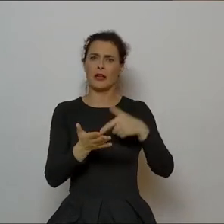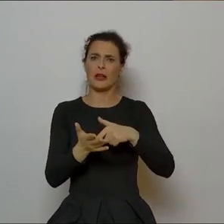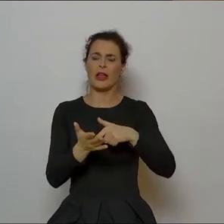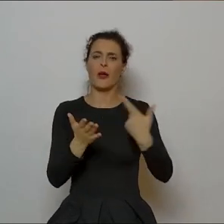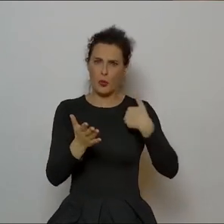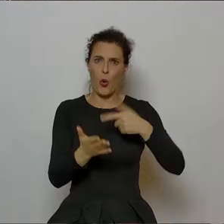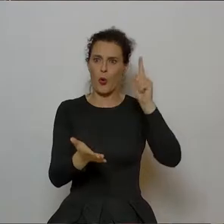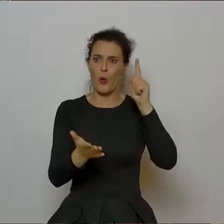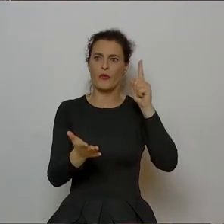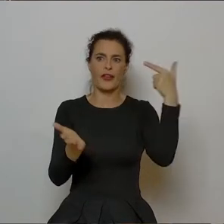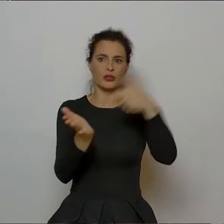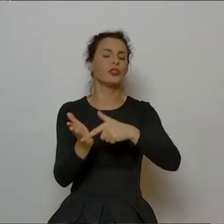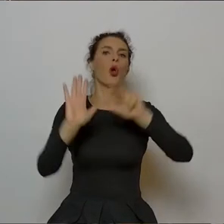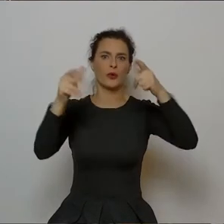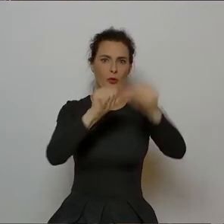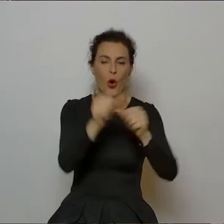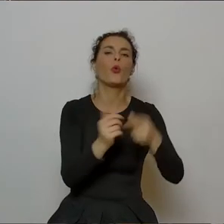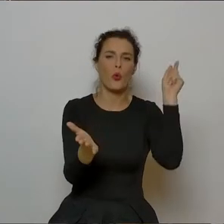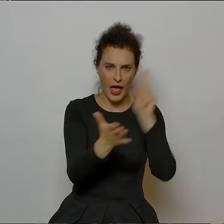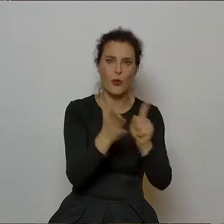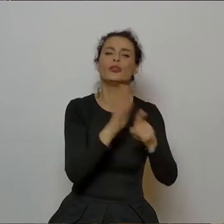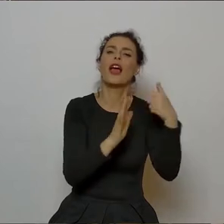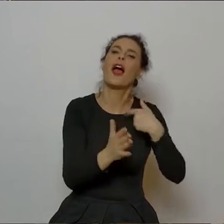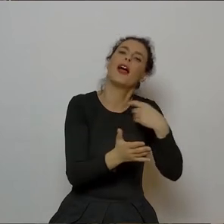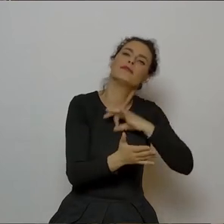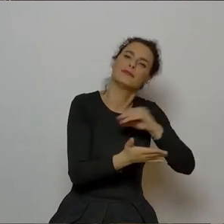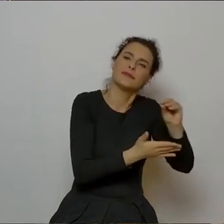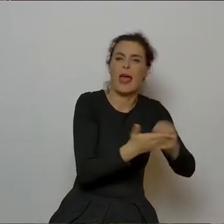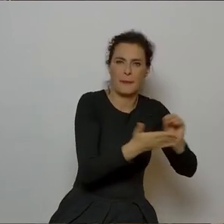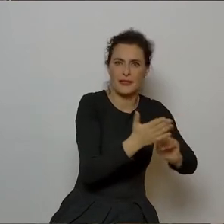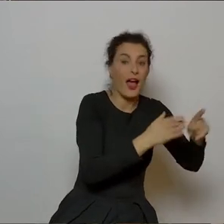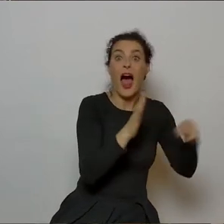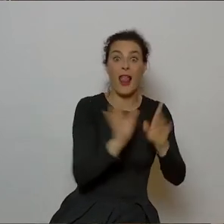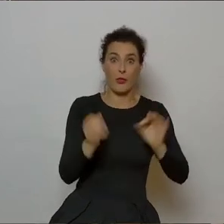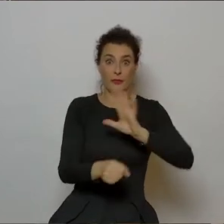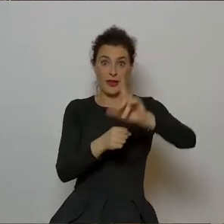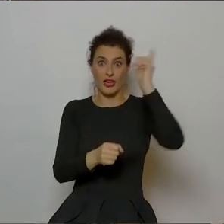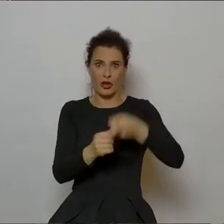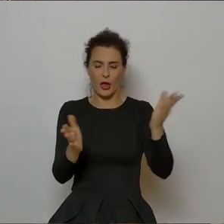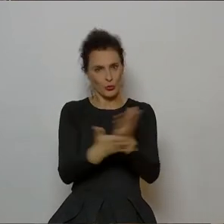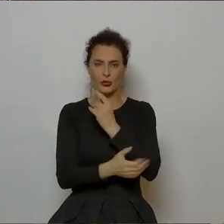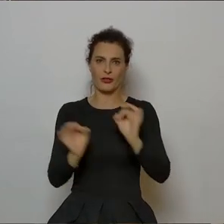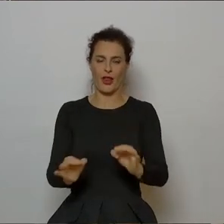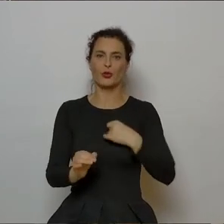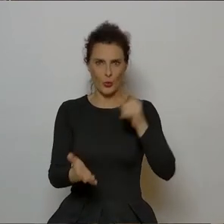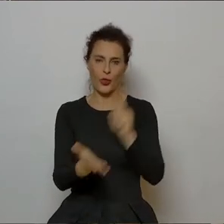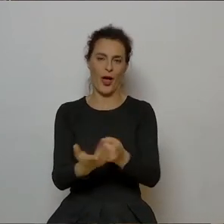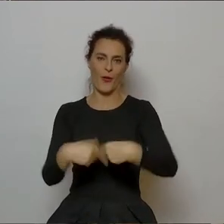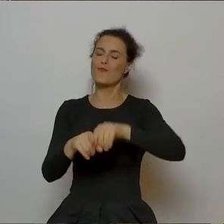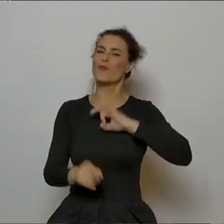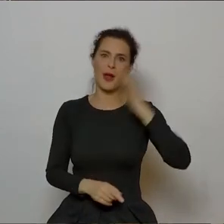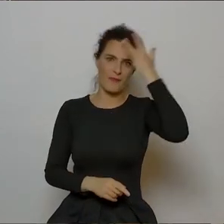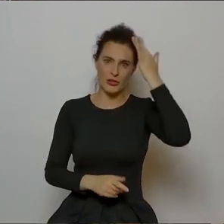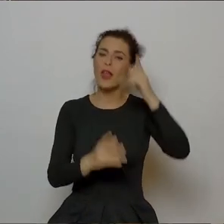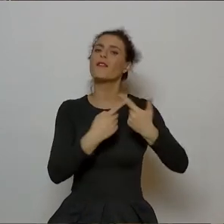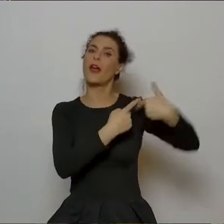sumptem, ale to nie było spełnienie mojego marzenia. Moje marzenie się spełniło wczoraj po 15 latach. Dwa lat temu